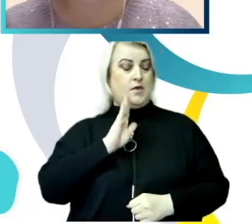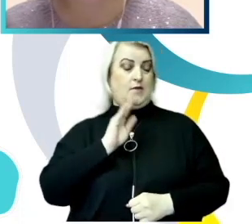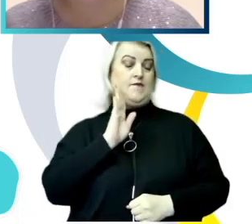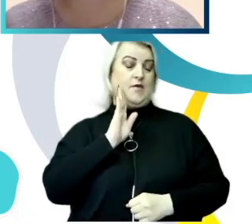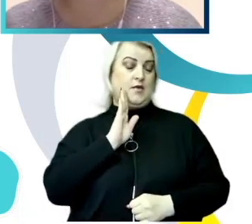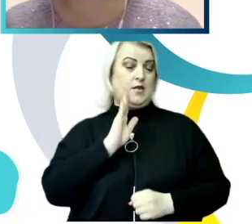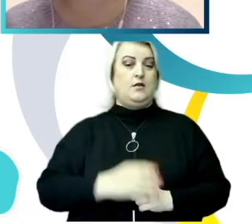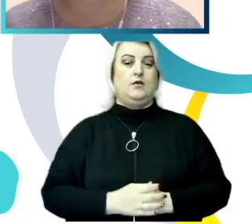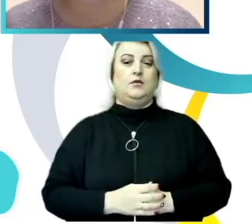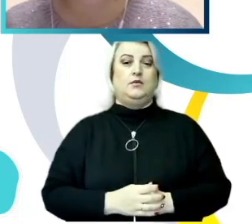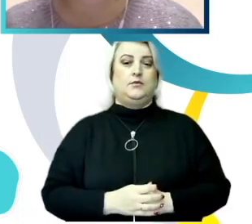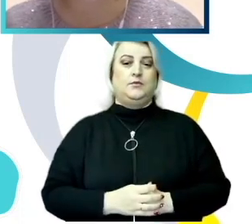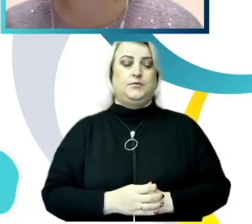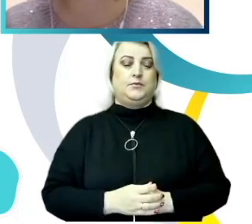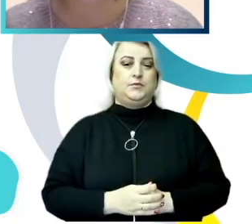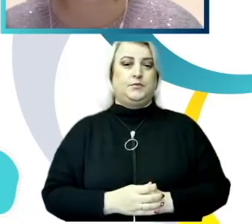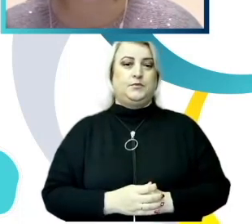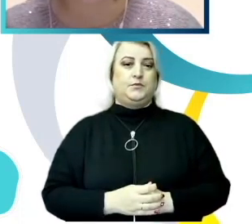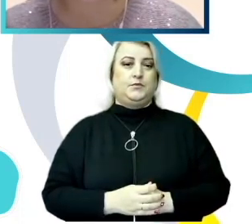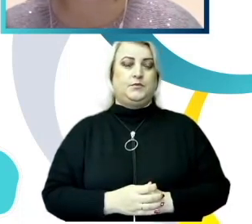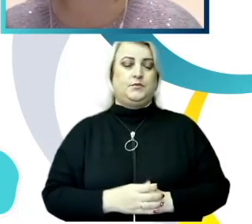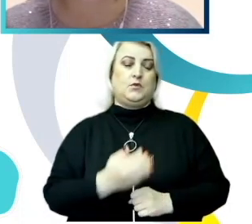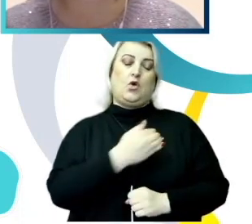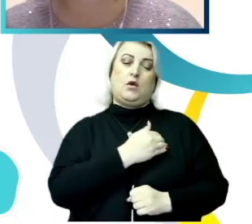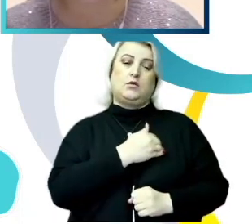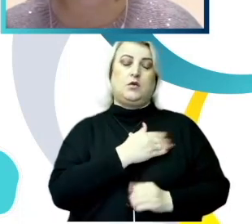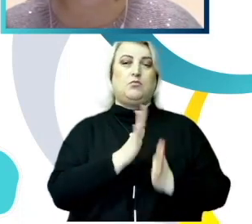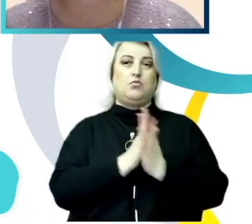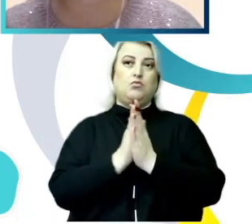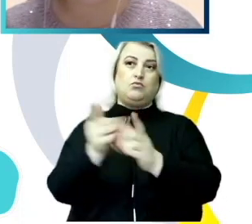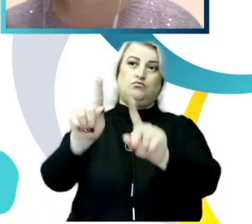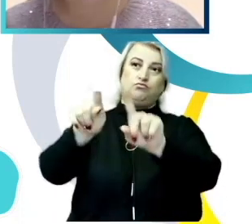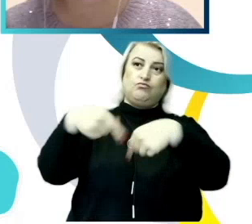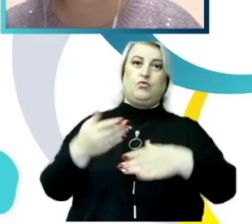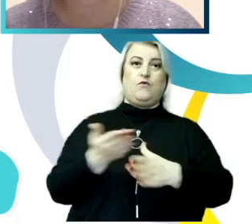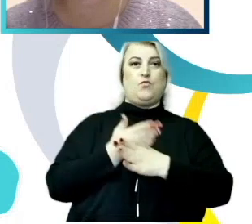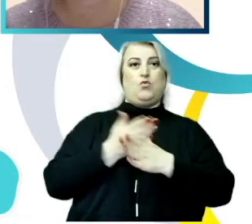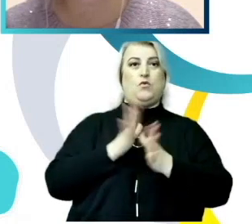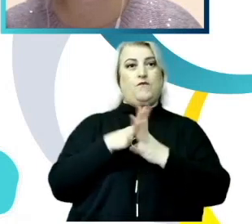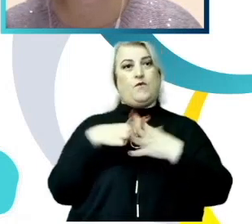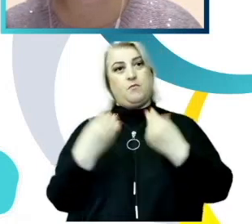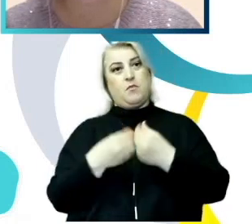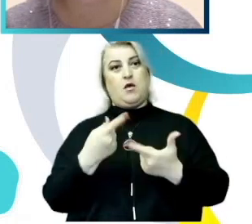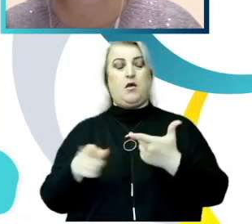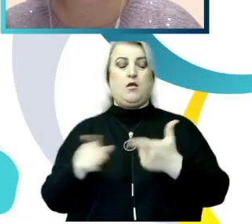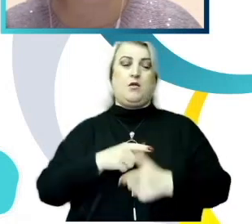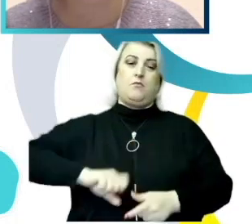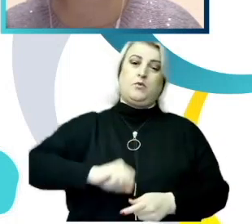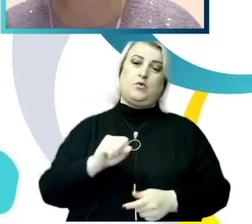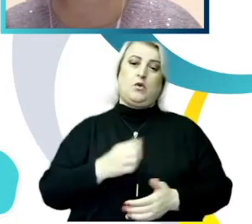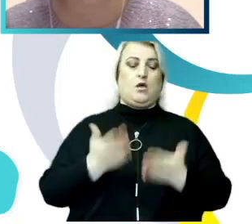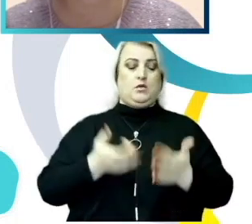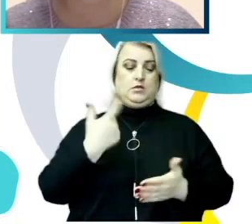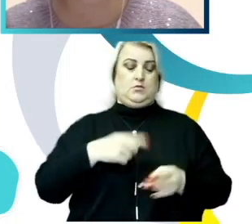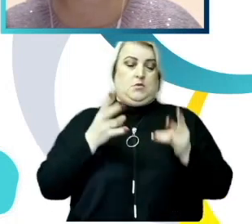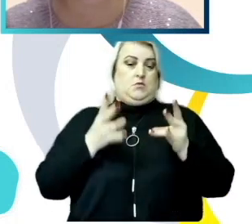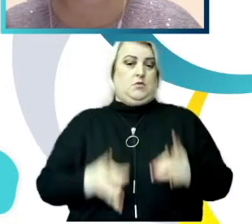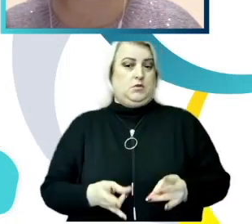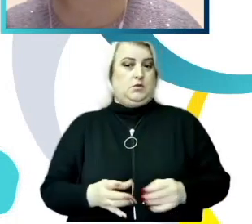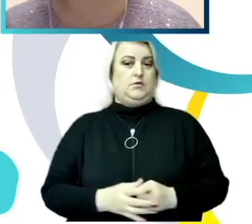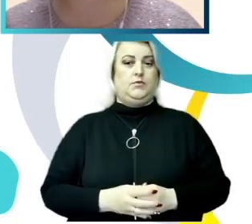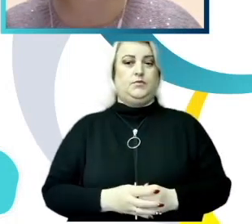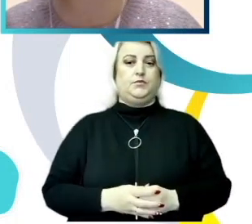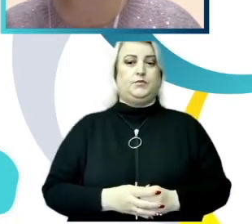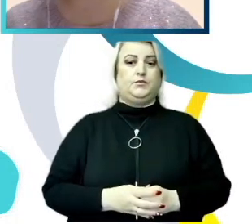respondentele acestui sondaj ar prefera să ceară ajutor familiei sau prietenilor în cazul în care ar fi victime ale unui caz de hărțuire,